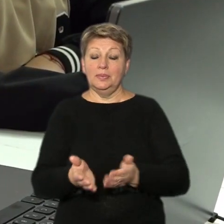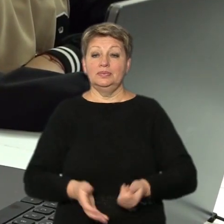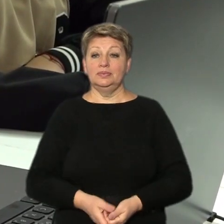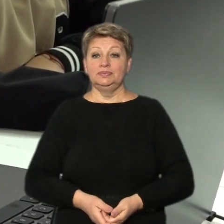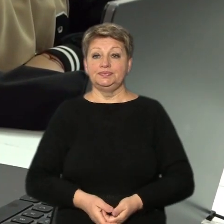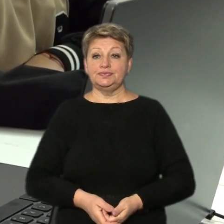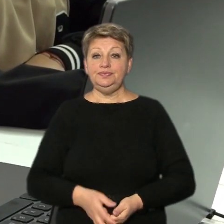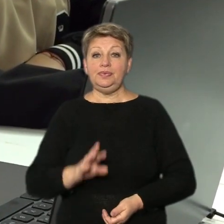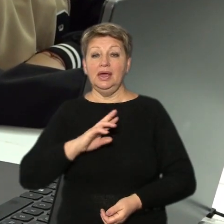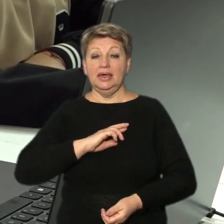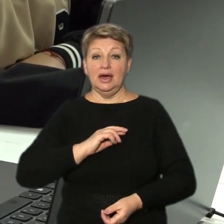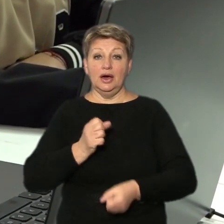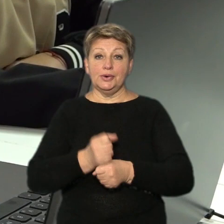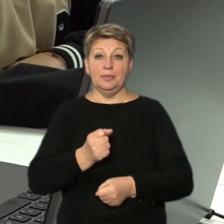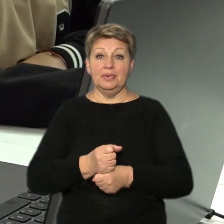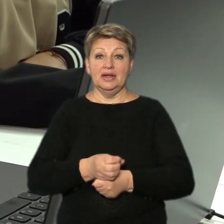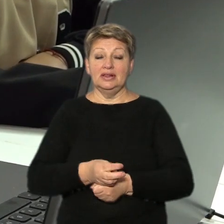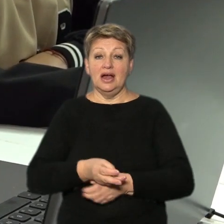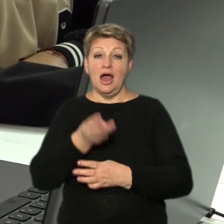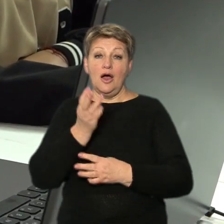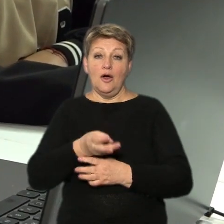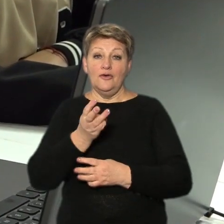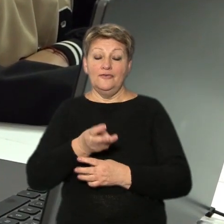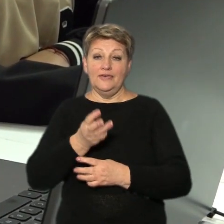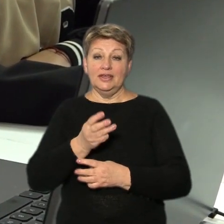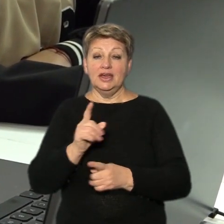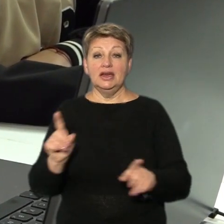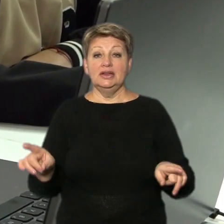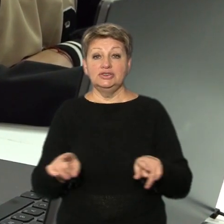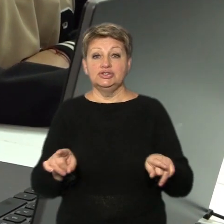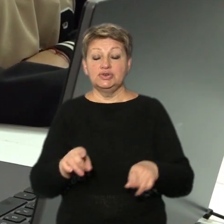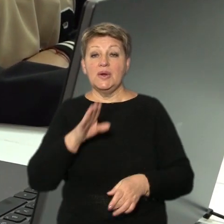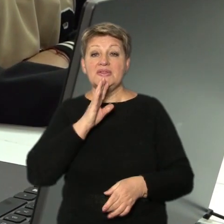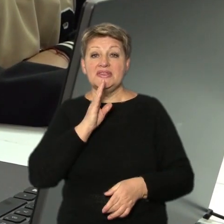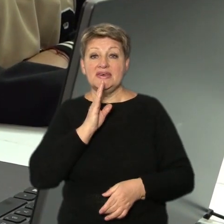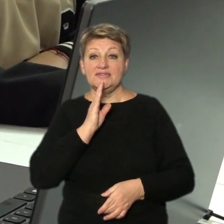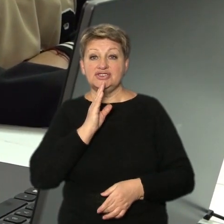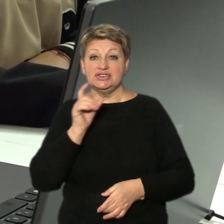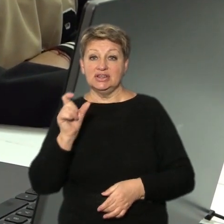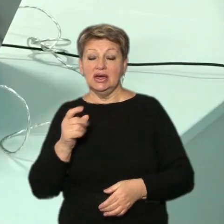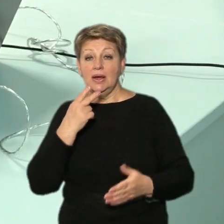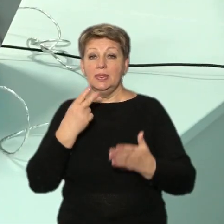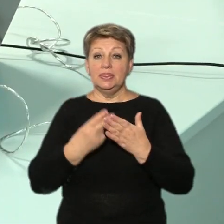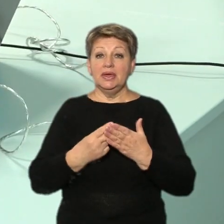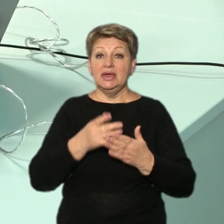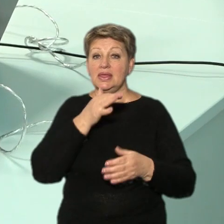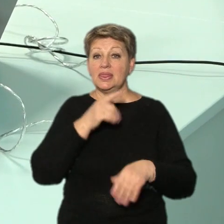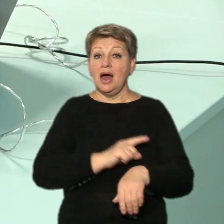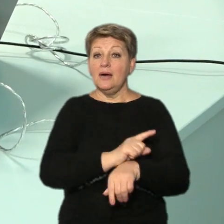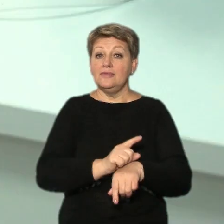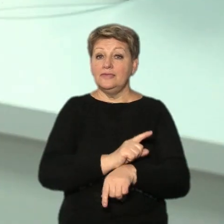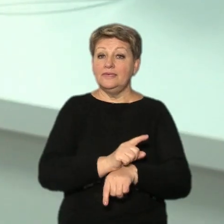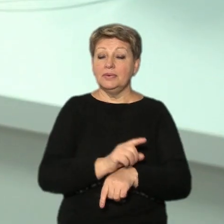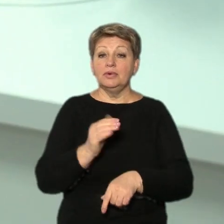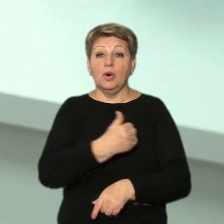робила, наша дівчинка дивиться на час і сонечко ще зробила. Хоче стати